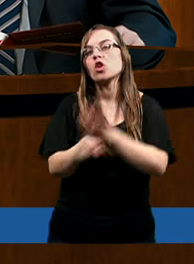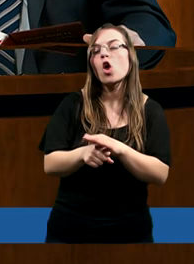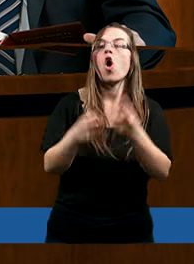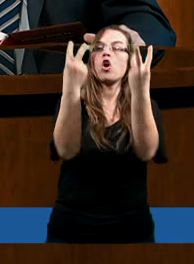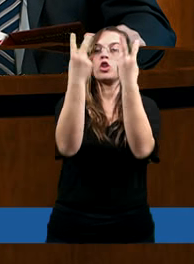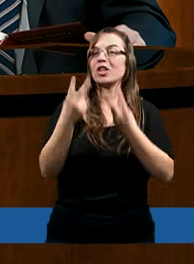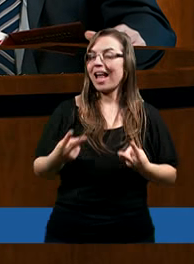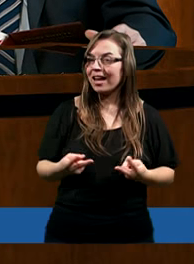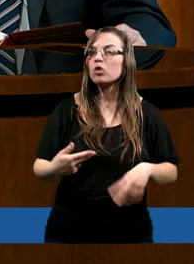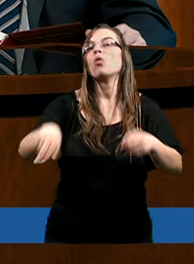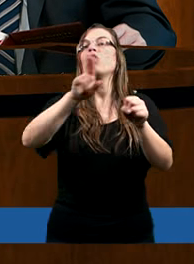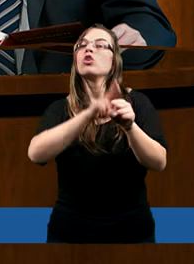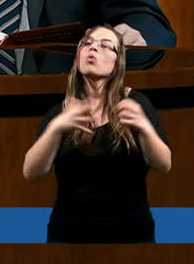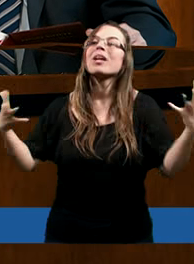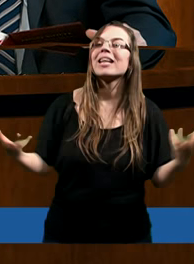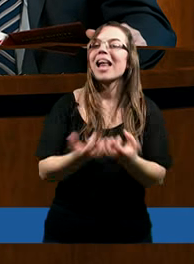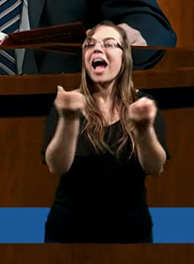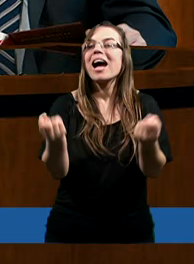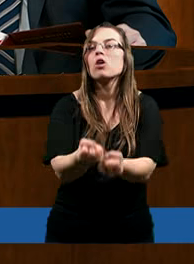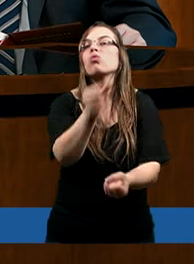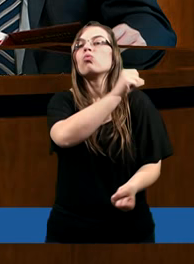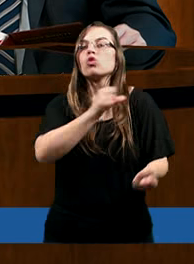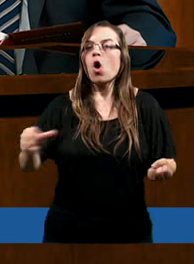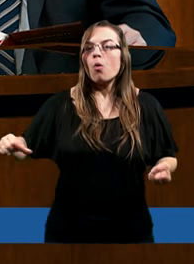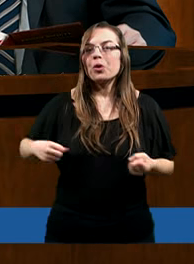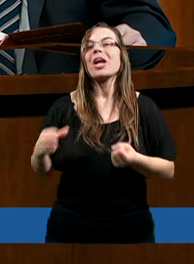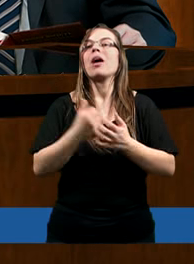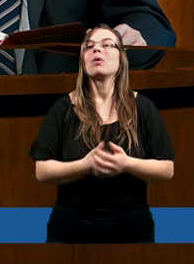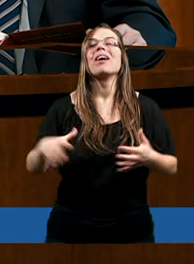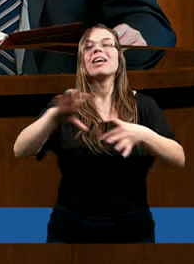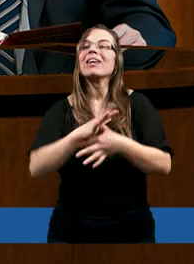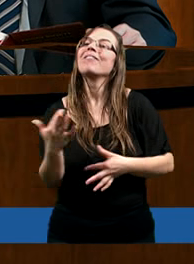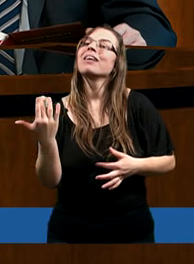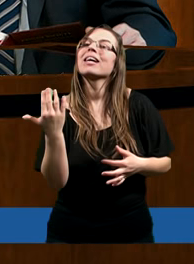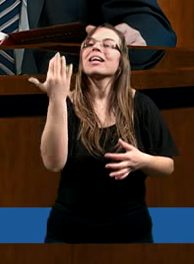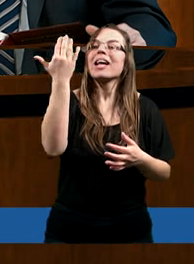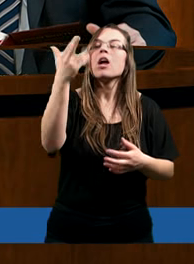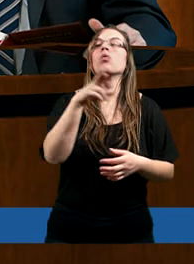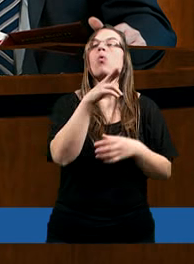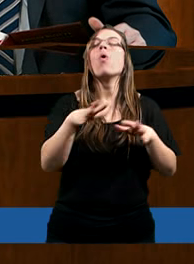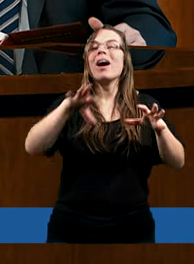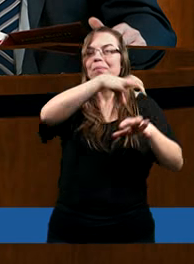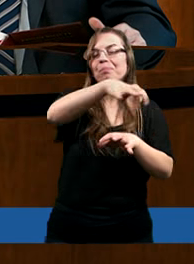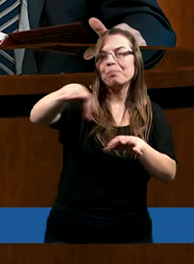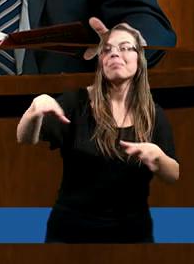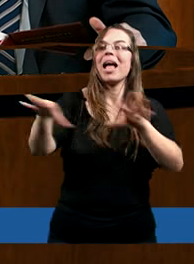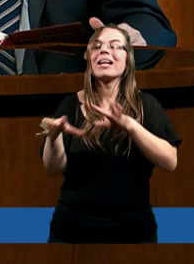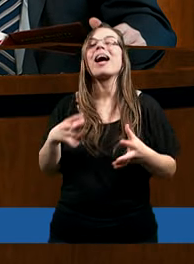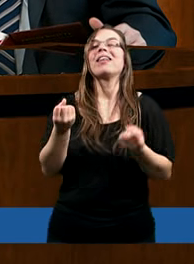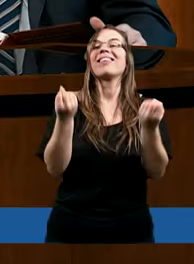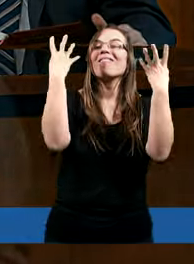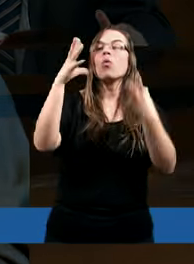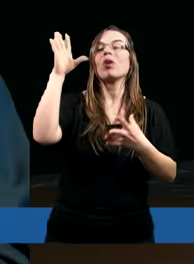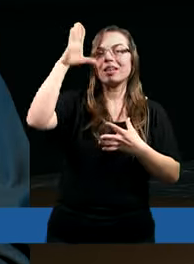czytelników, którzy znajdują się w kilku regionach Turcji.